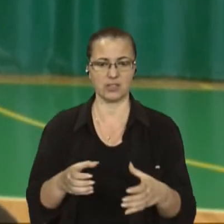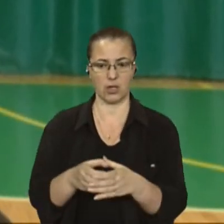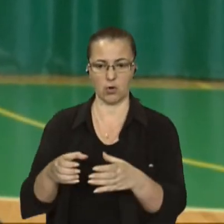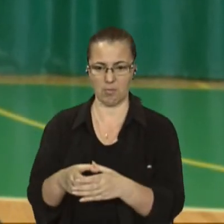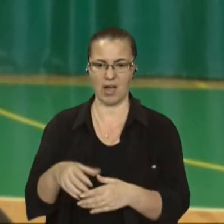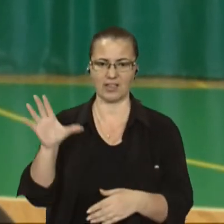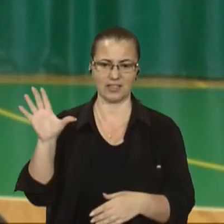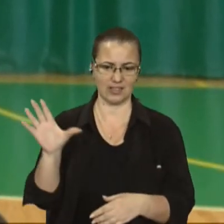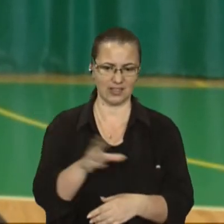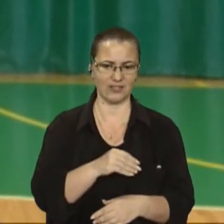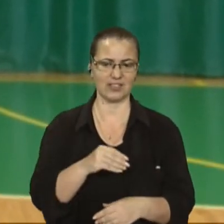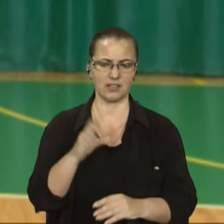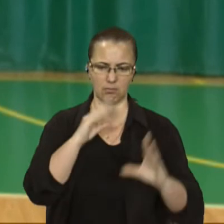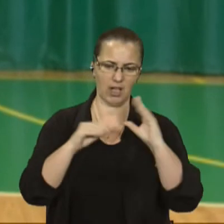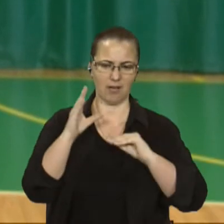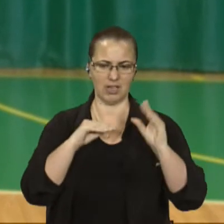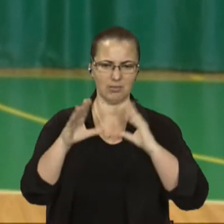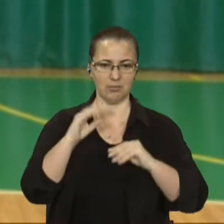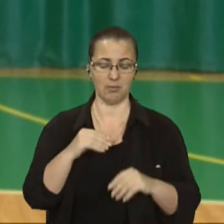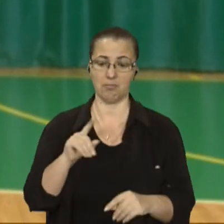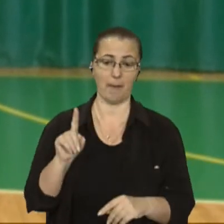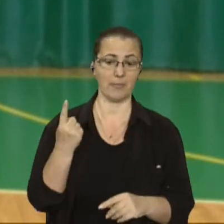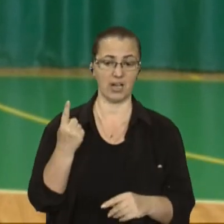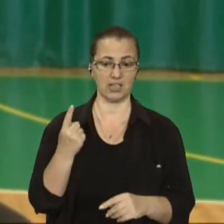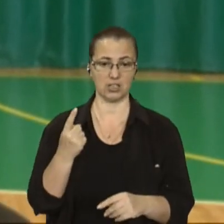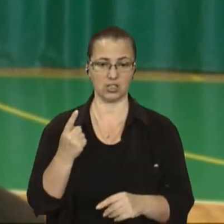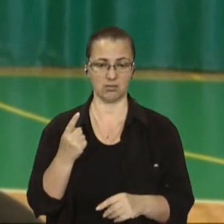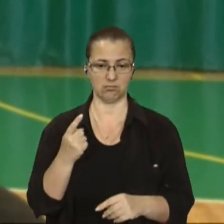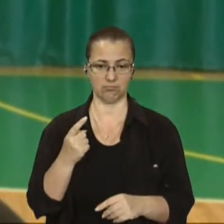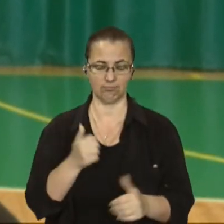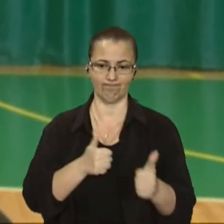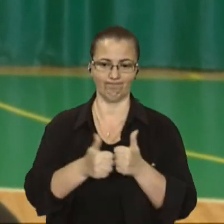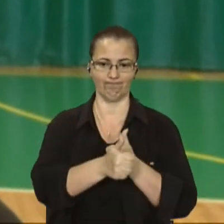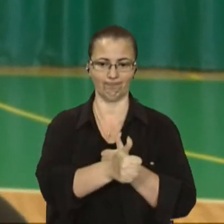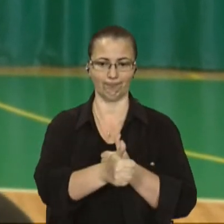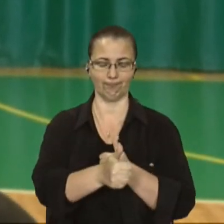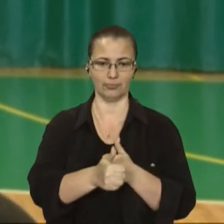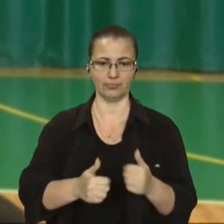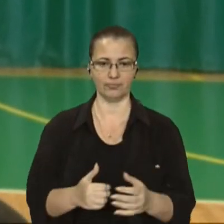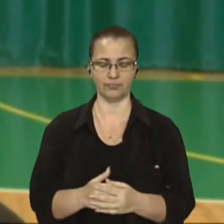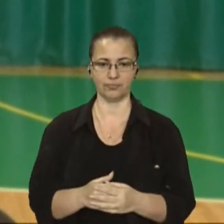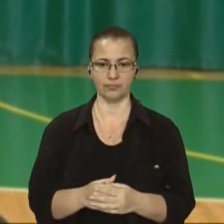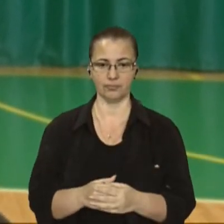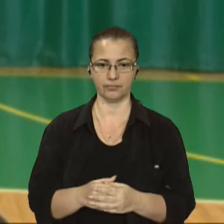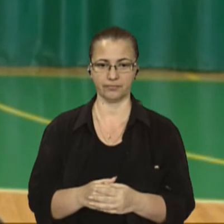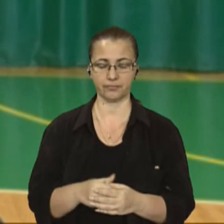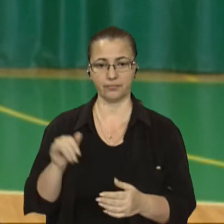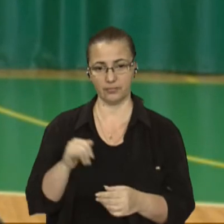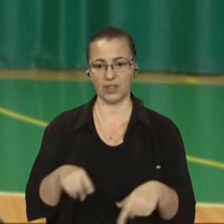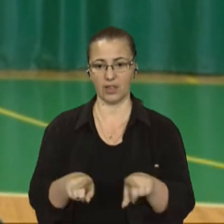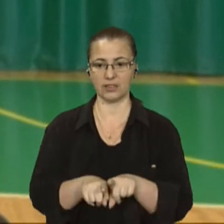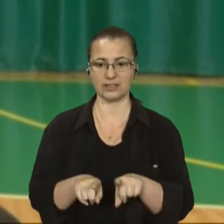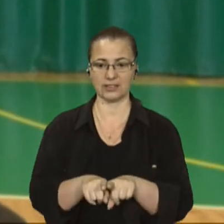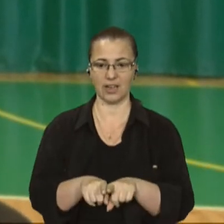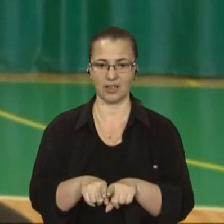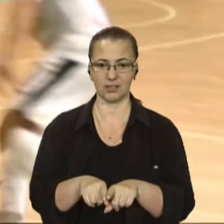бачите, більше забили першими, зразу ігра пішла під наш контроль, взяли м'яч під контроль і все так нам